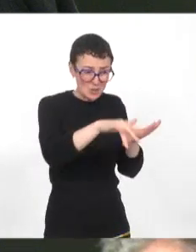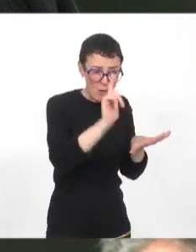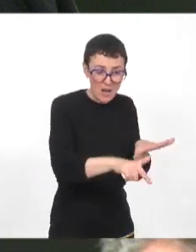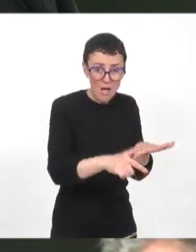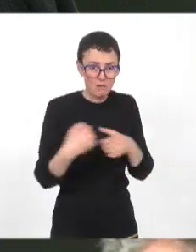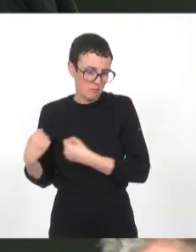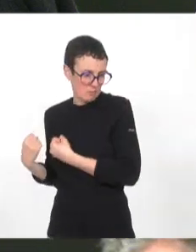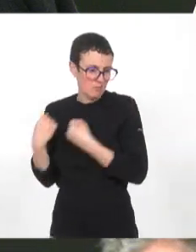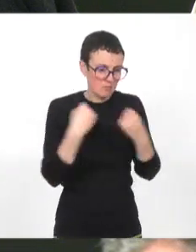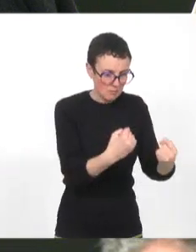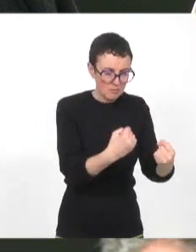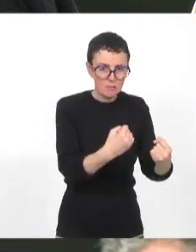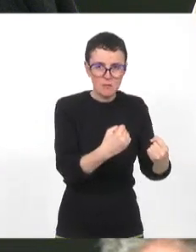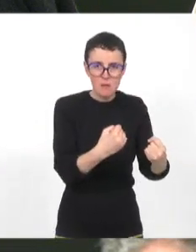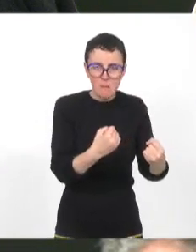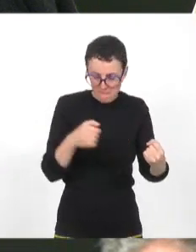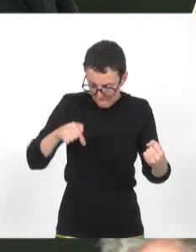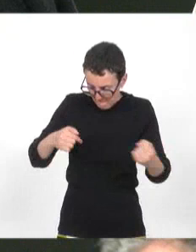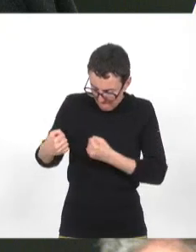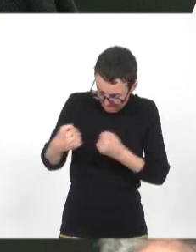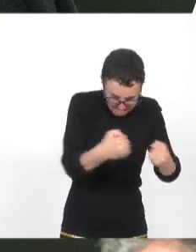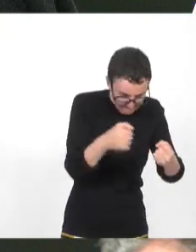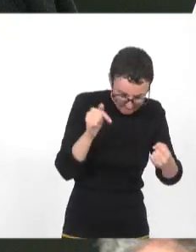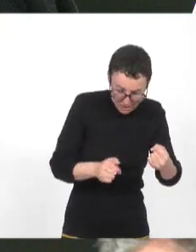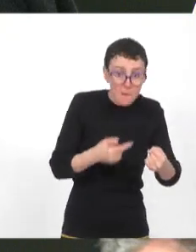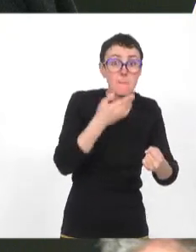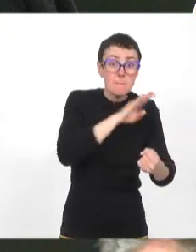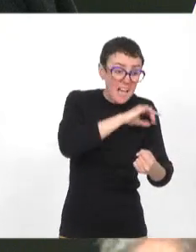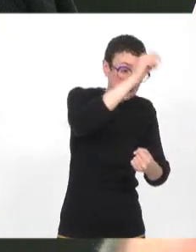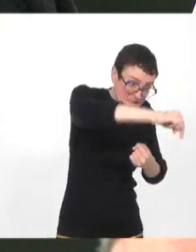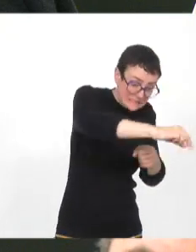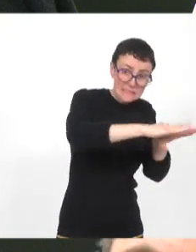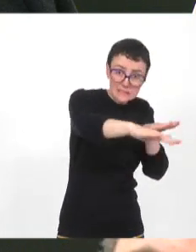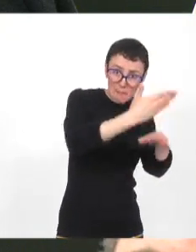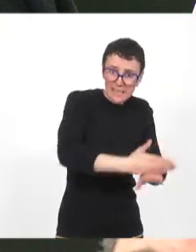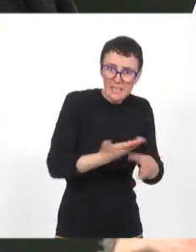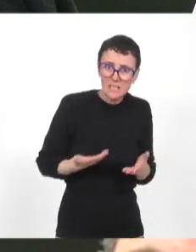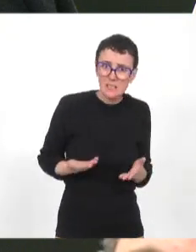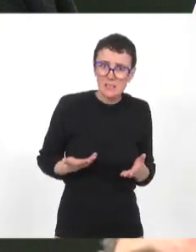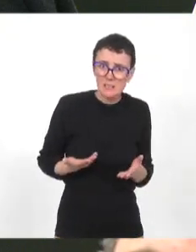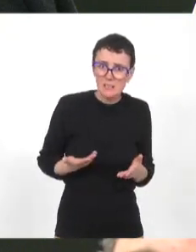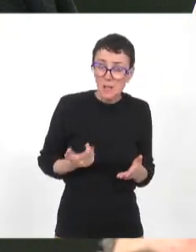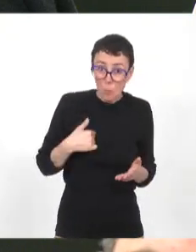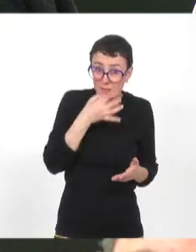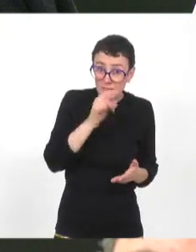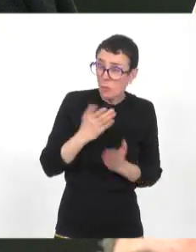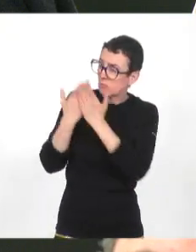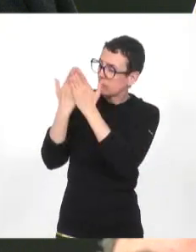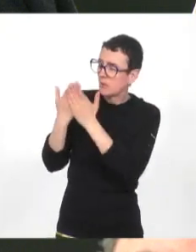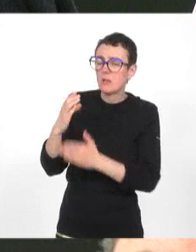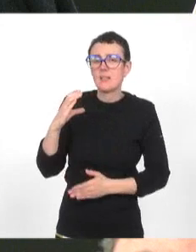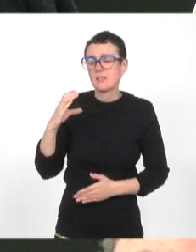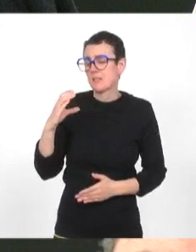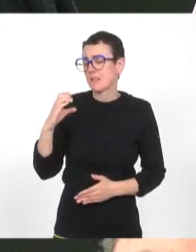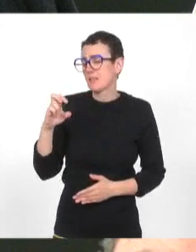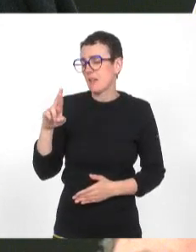Le stationnement génère le déplacement. C'est d'ailleurs le résultat de nombreuses études, et je pourrais citer celles faites par le CERTU il y a maintenant quelques